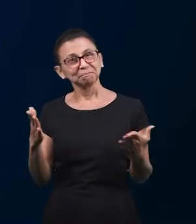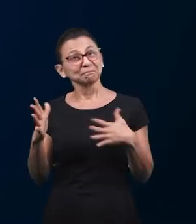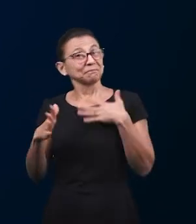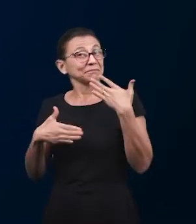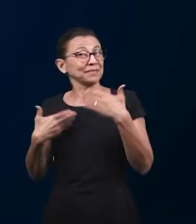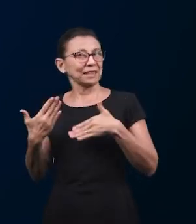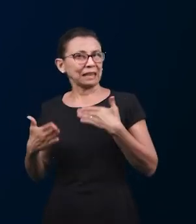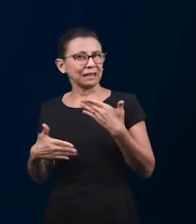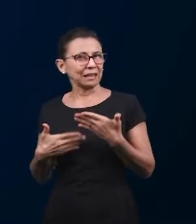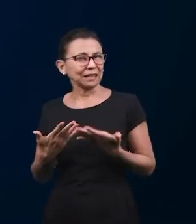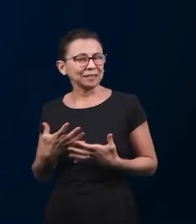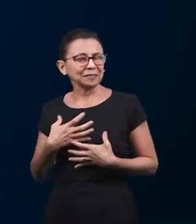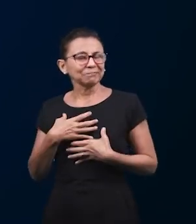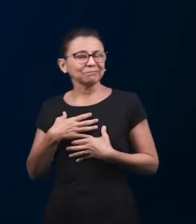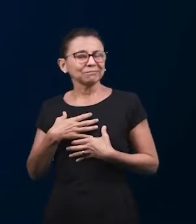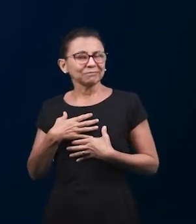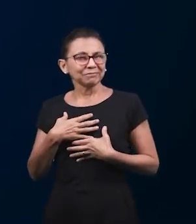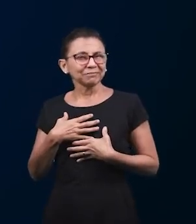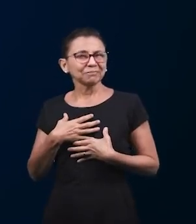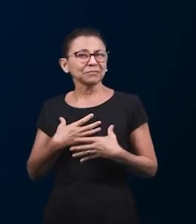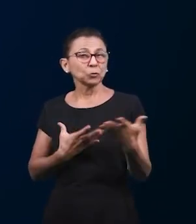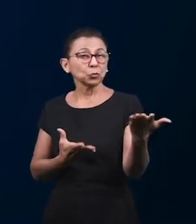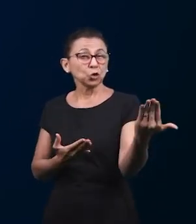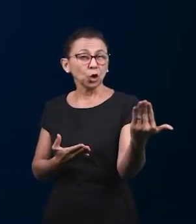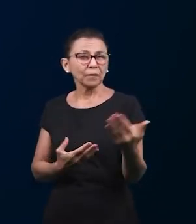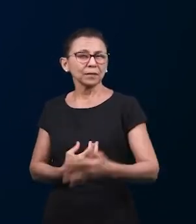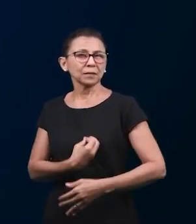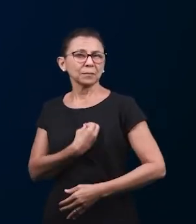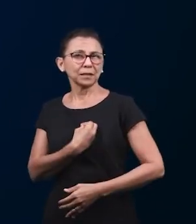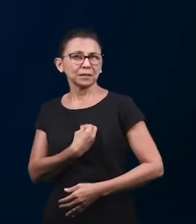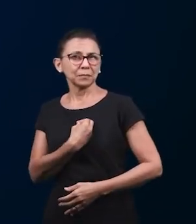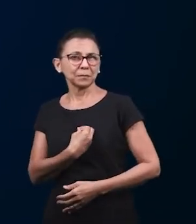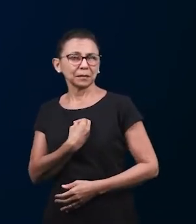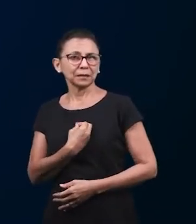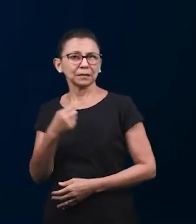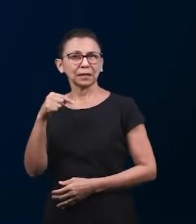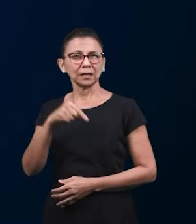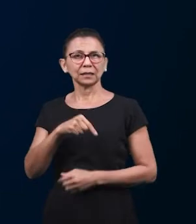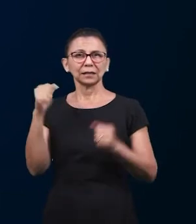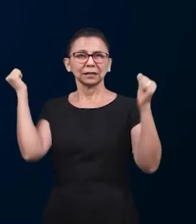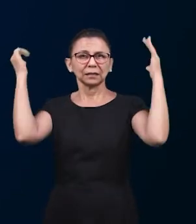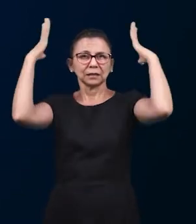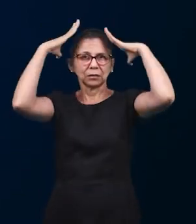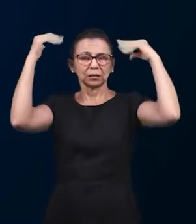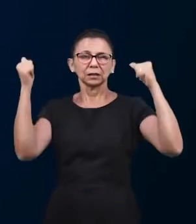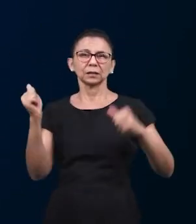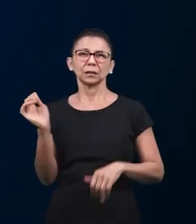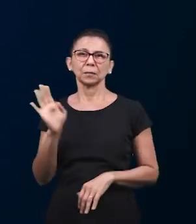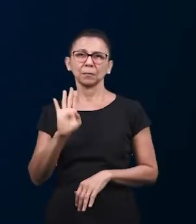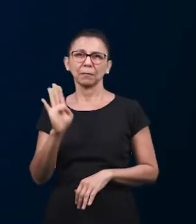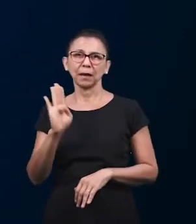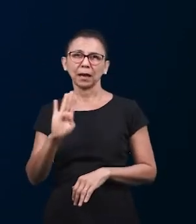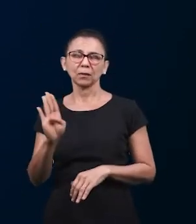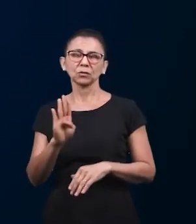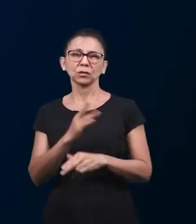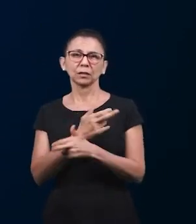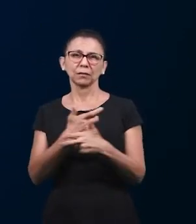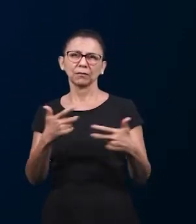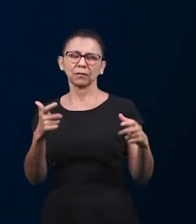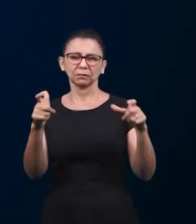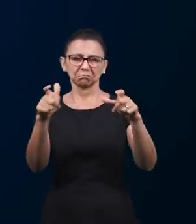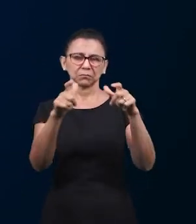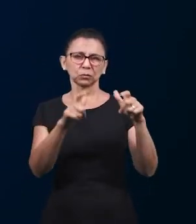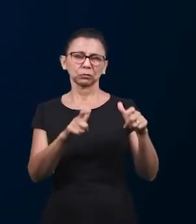мы рады участию нашей молодежи здесь в Голландии в Бельгии в